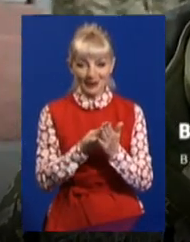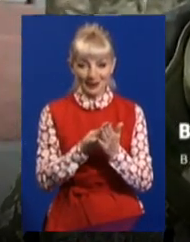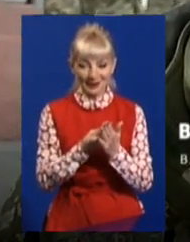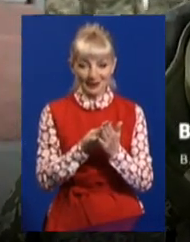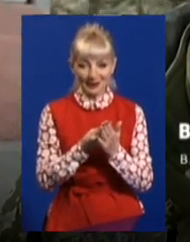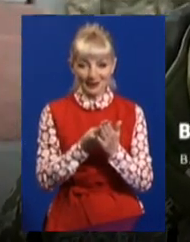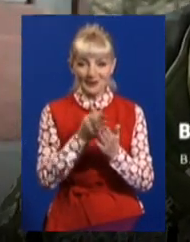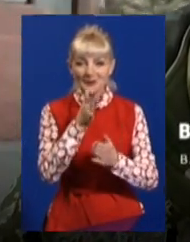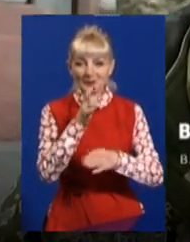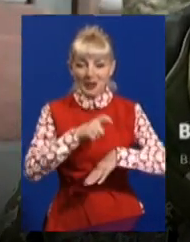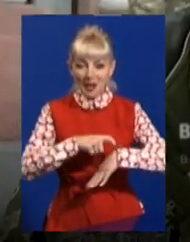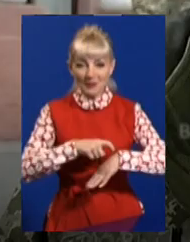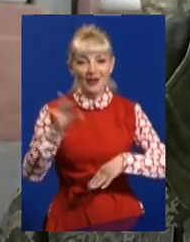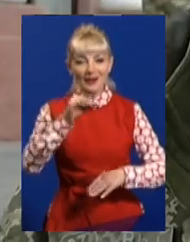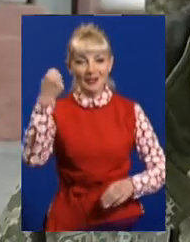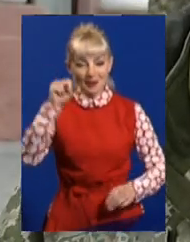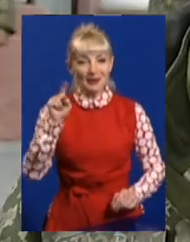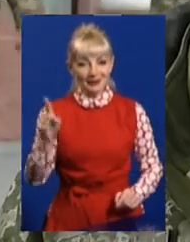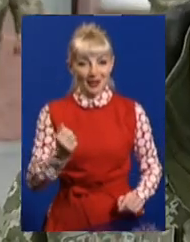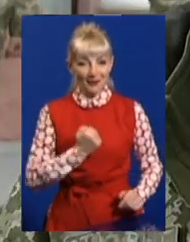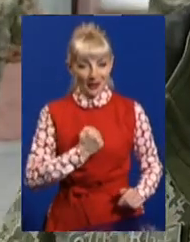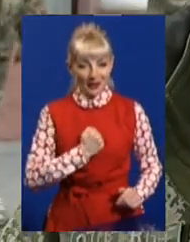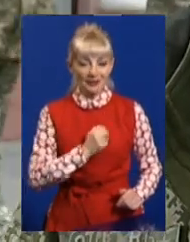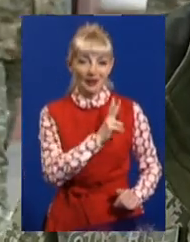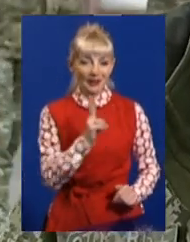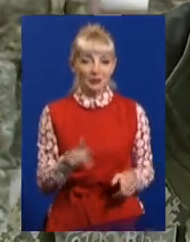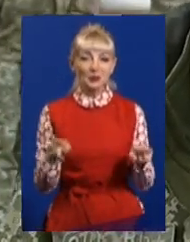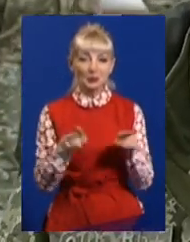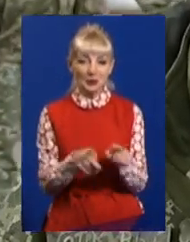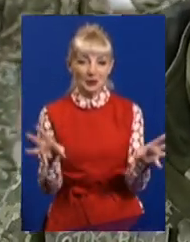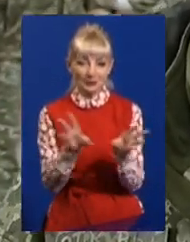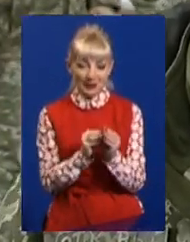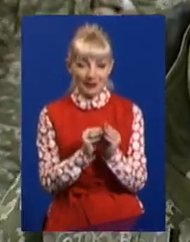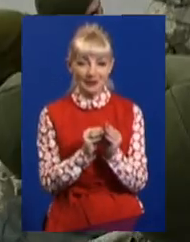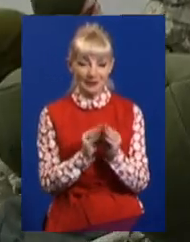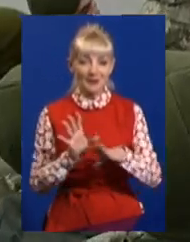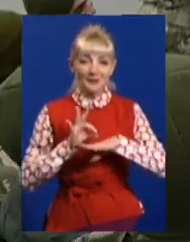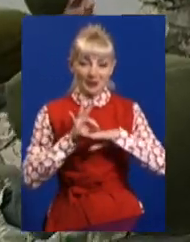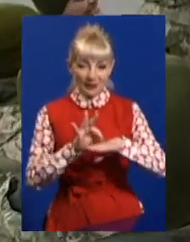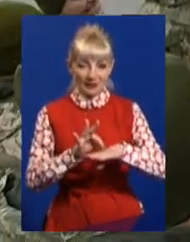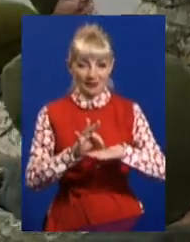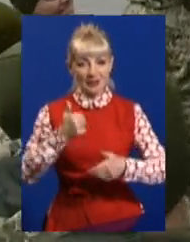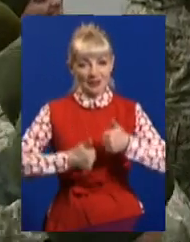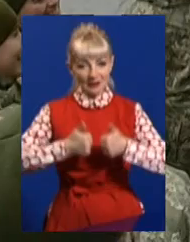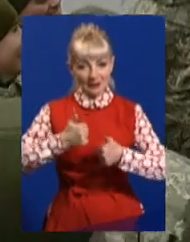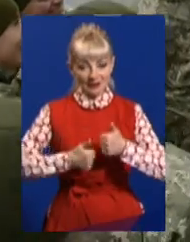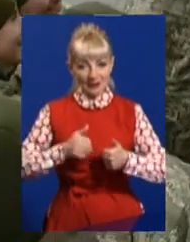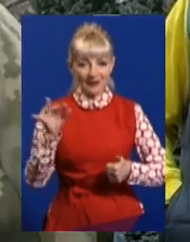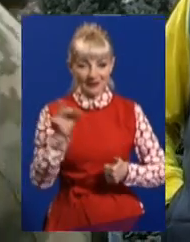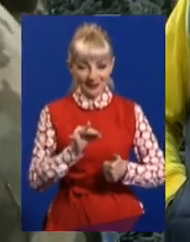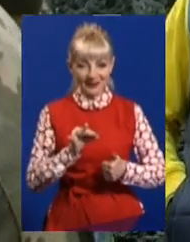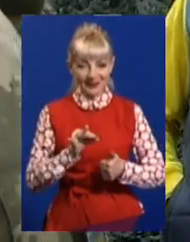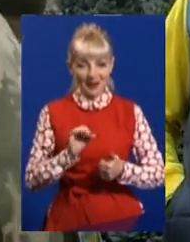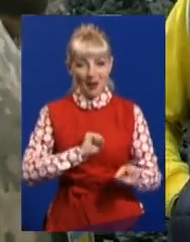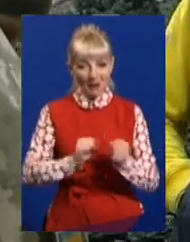тих військових, які теж разом з ним проводили змагання і боролися